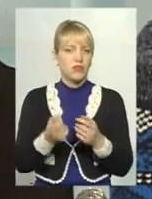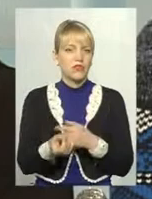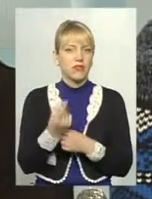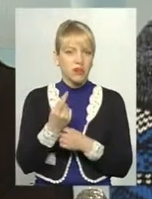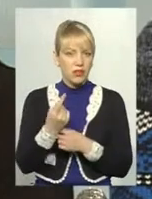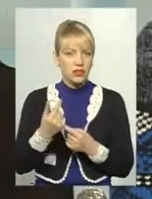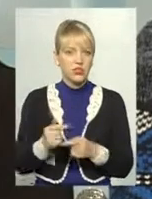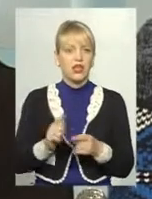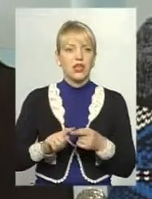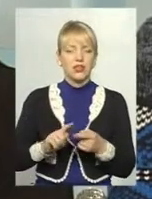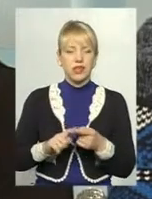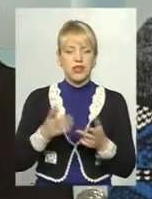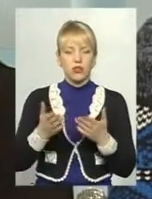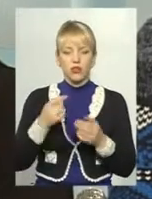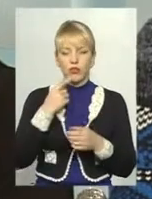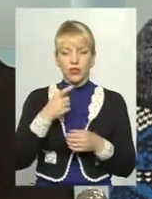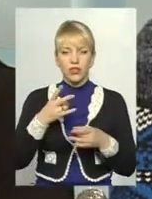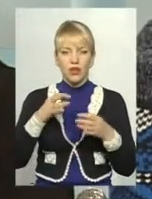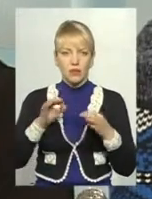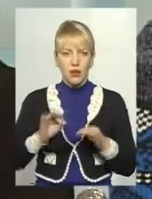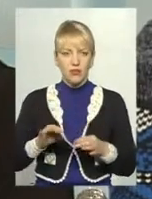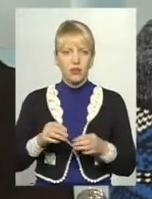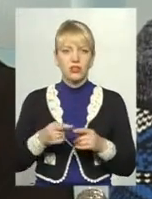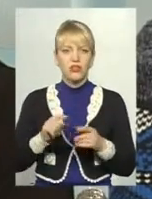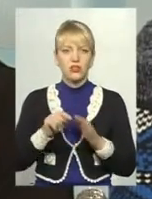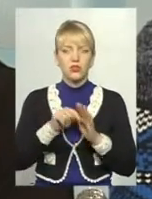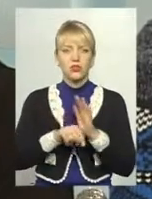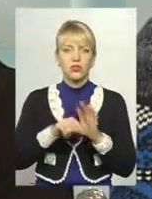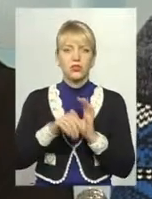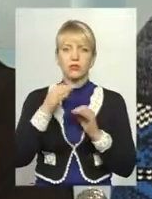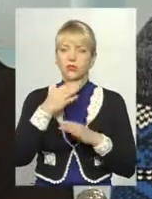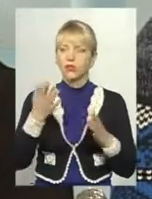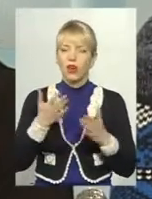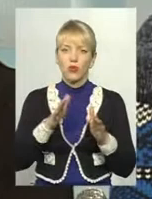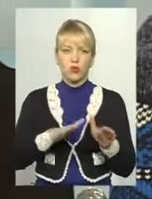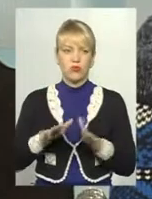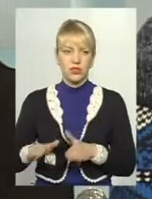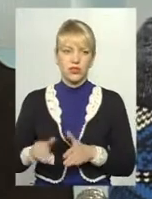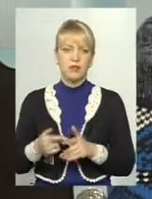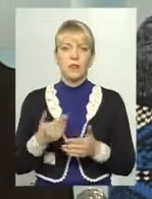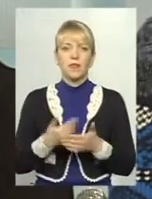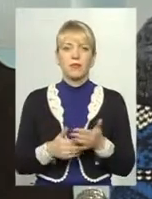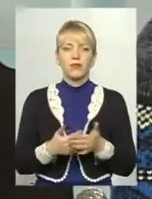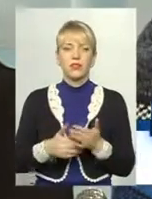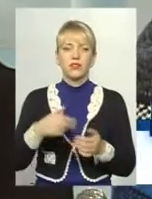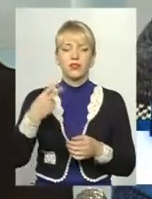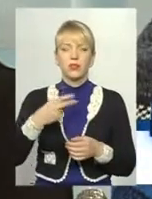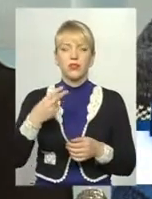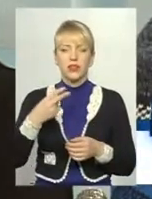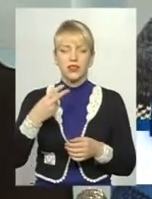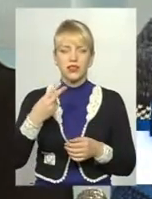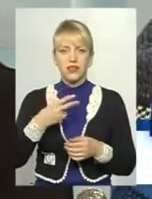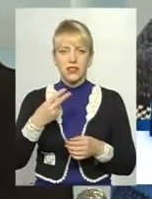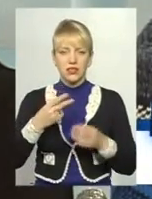не говорю, це стосується будь-якого місця. Тому що, дивіться, близько двох десятків фортеці замків,